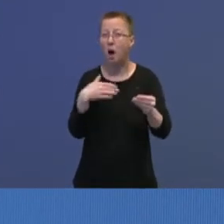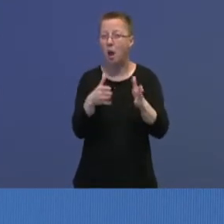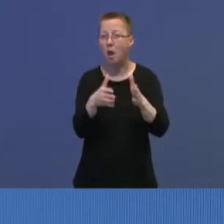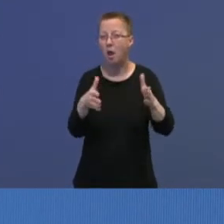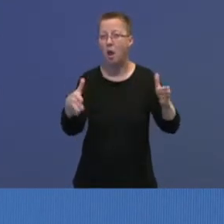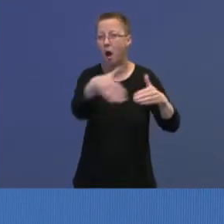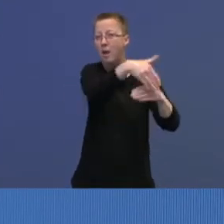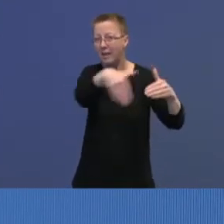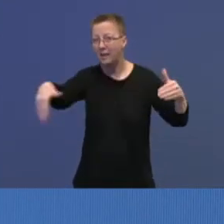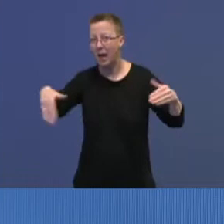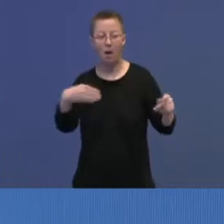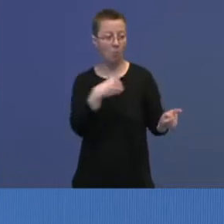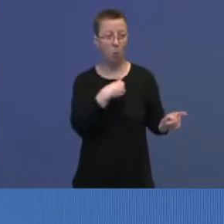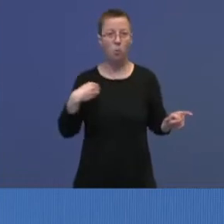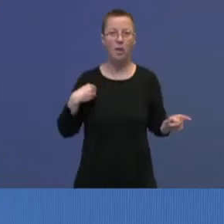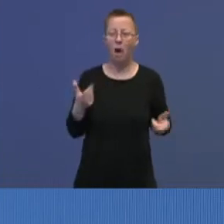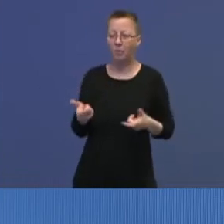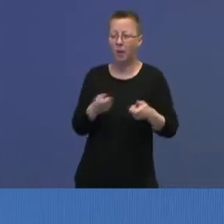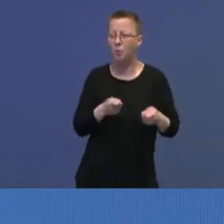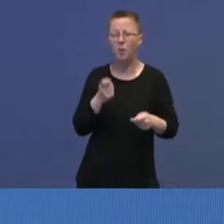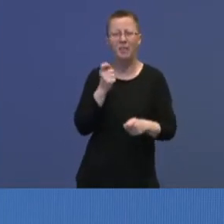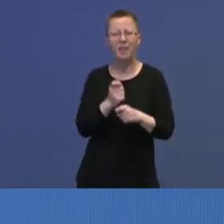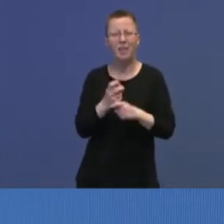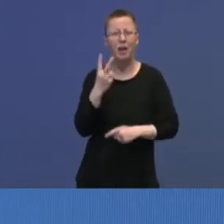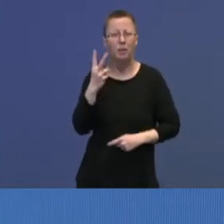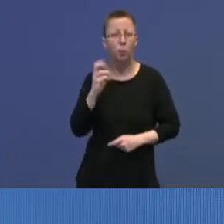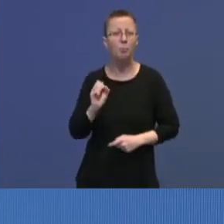Ukraina. Polen har opp under to millioner.